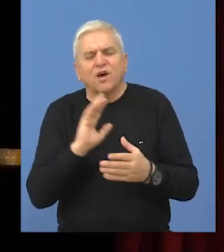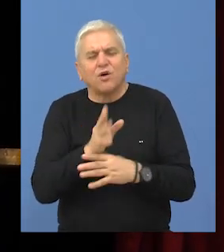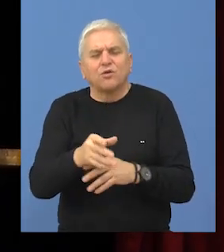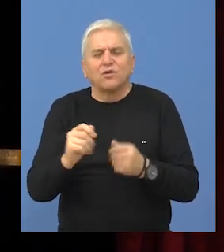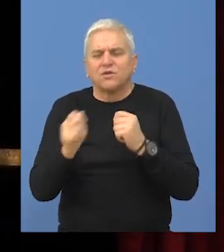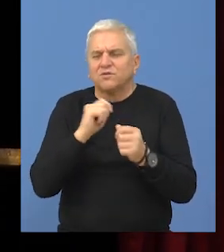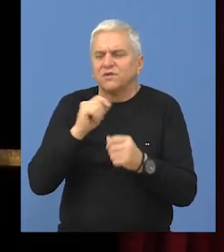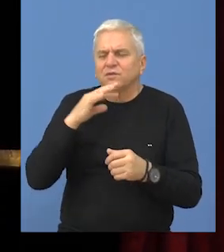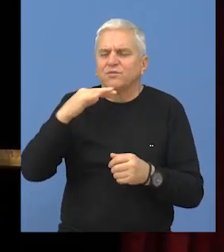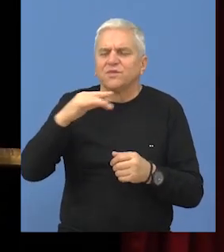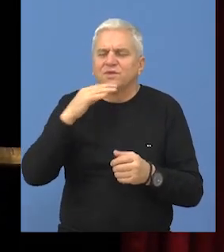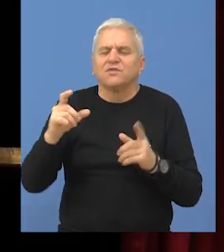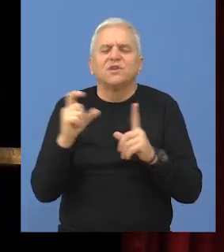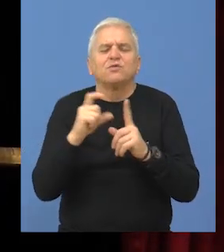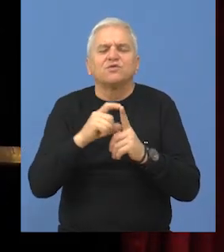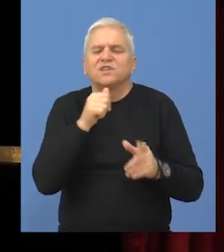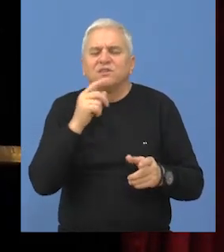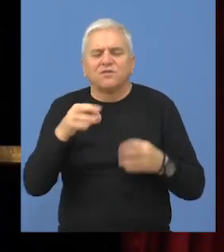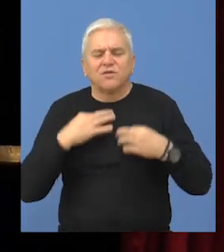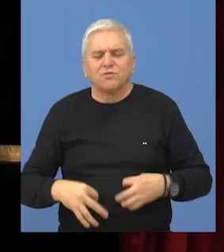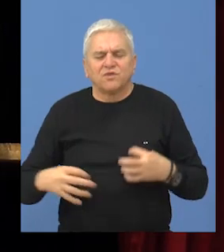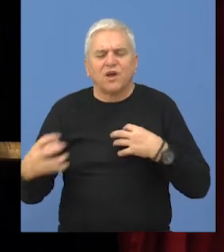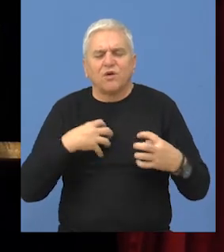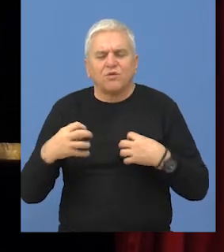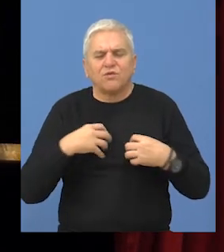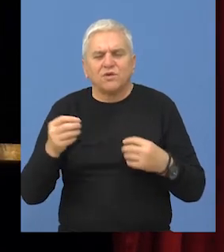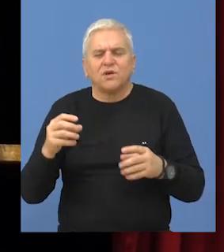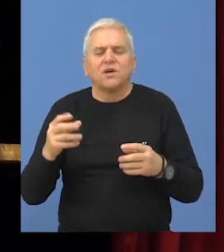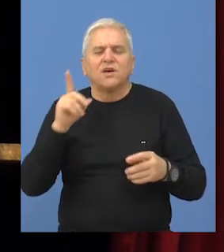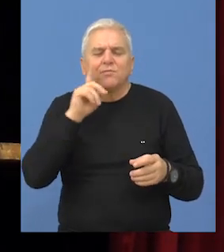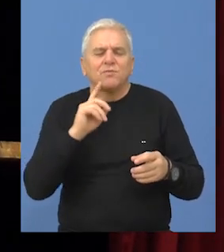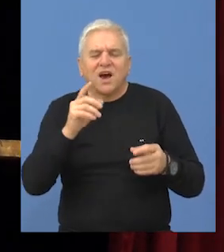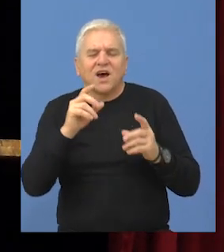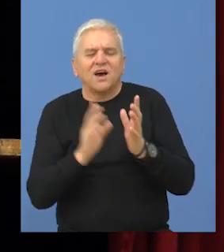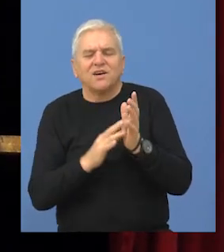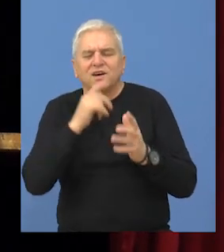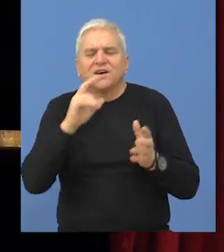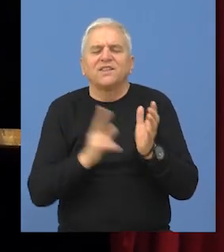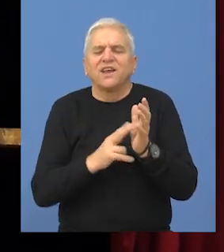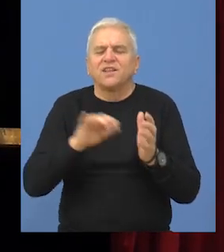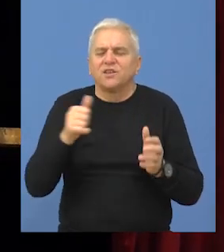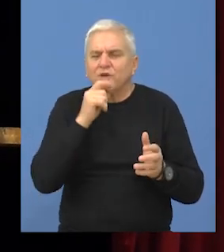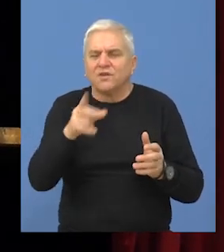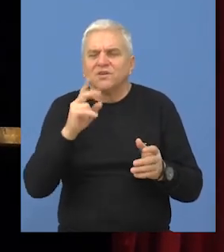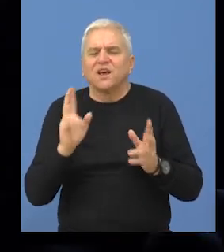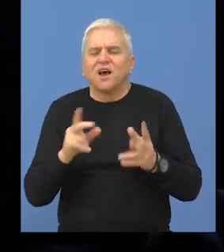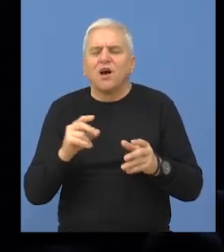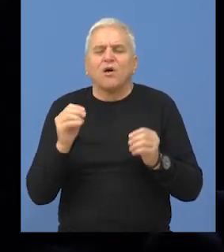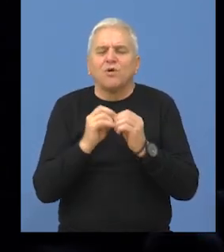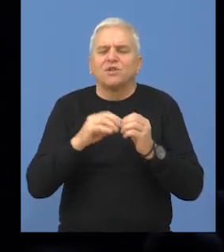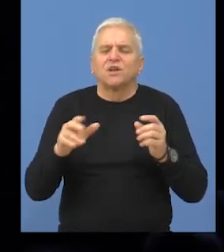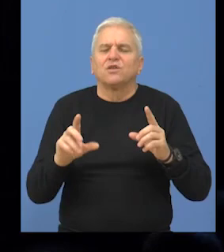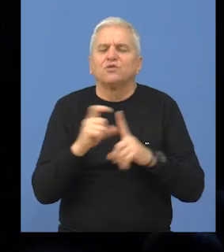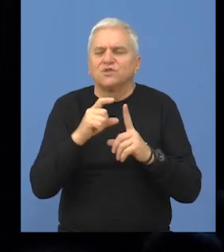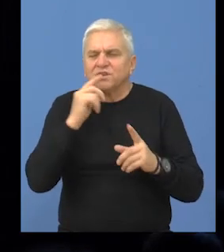je imala prilike i da kroz dramska kazivanja Dušice Ivanović, profesionalne glumice u ulozi Mare i Nenad Jovića u